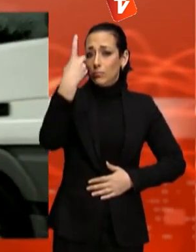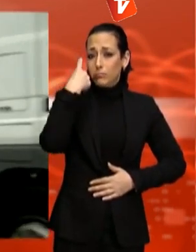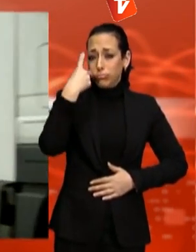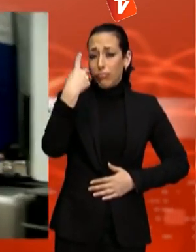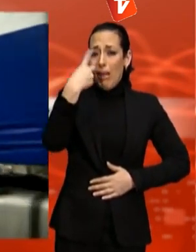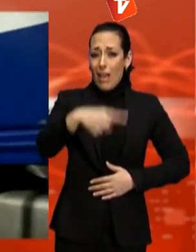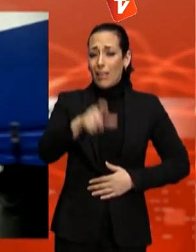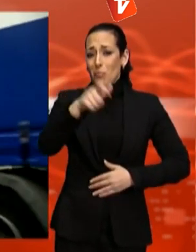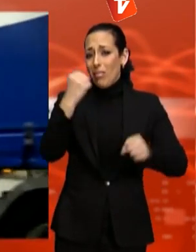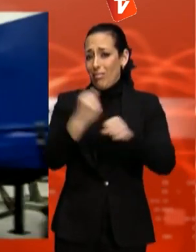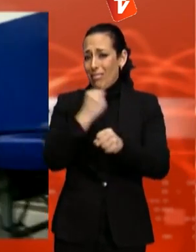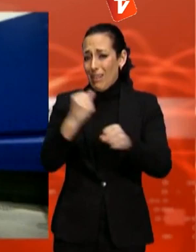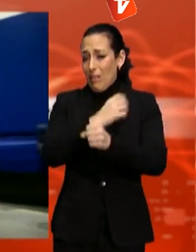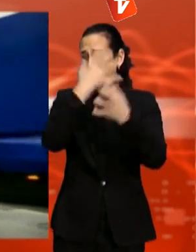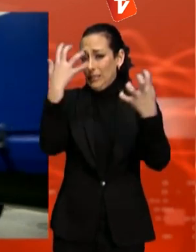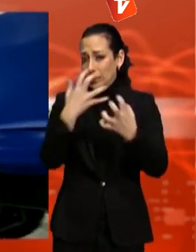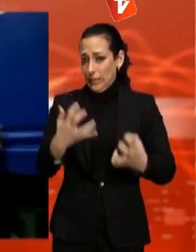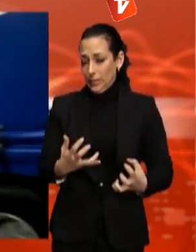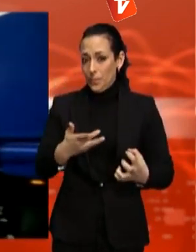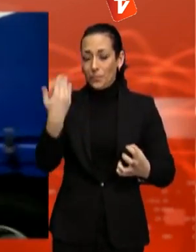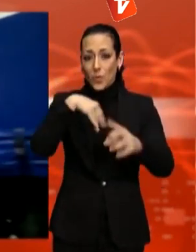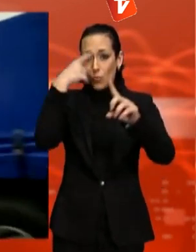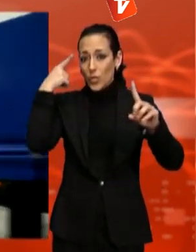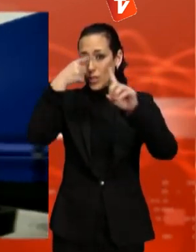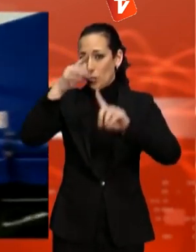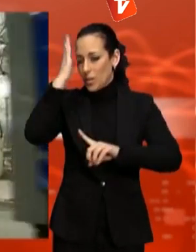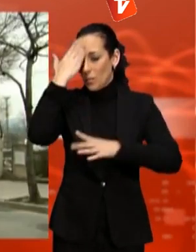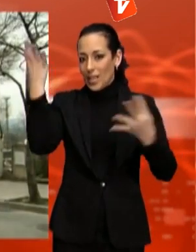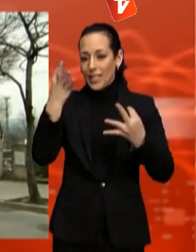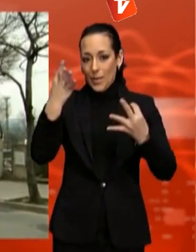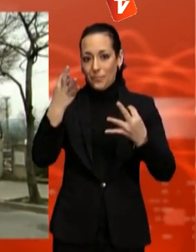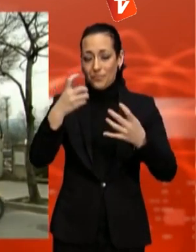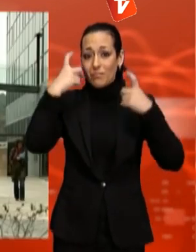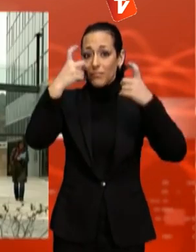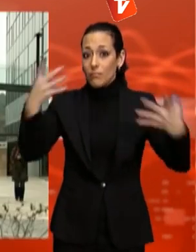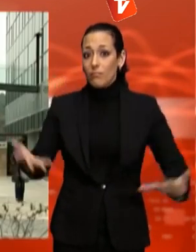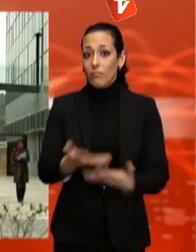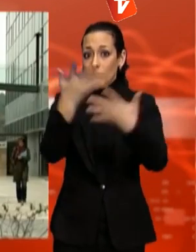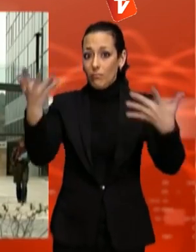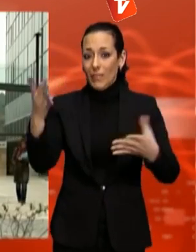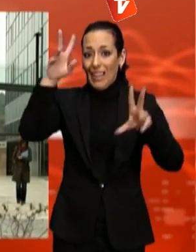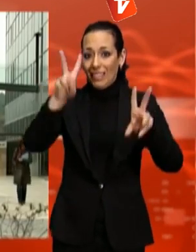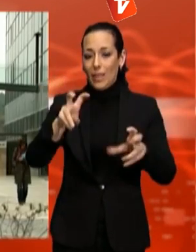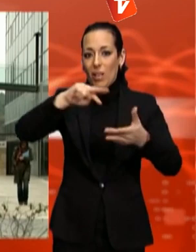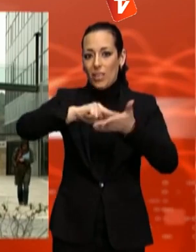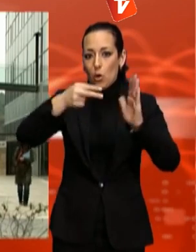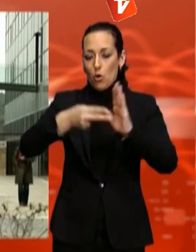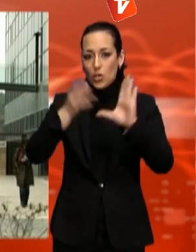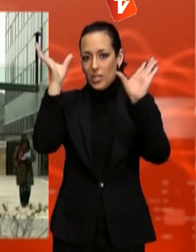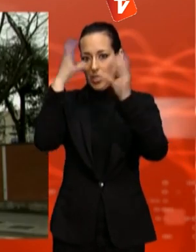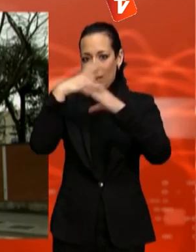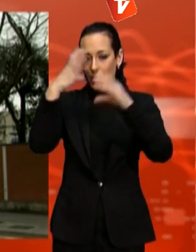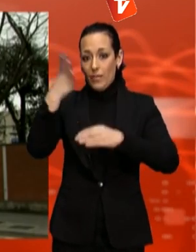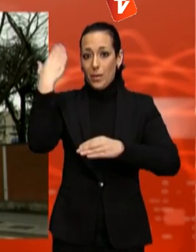investigadors. Amb l'objectiu de posar en valor el potencial científic, industrial i tecnològic d'aquest eix del sud del Vallès, els tres consistoris van